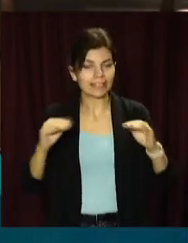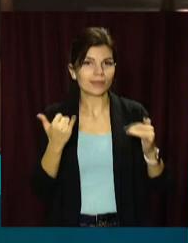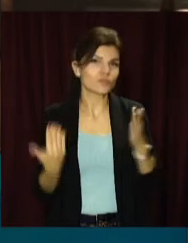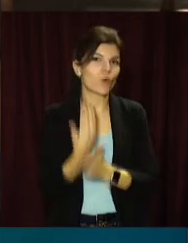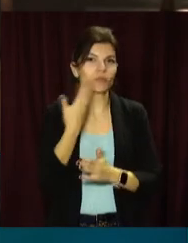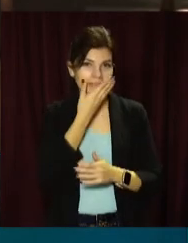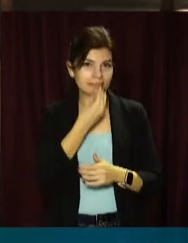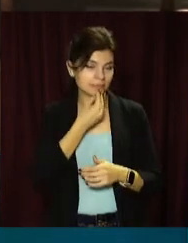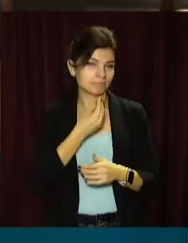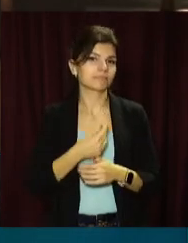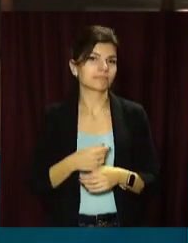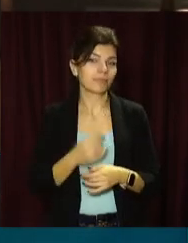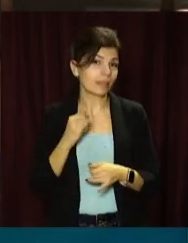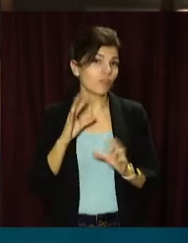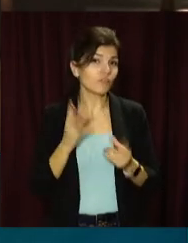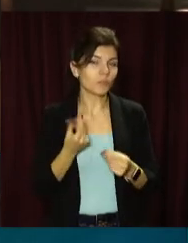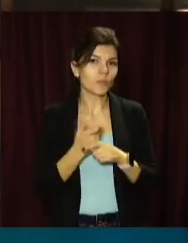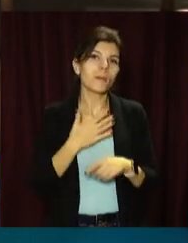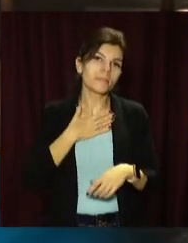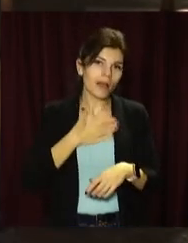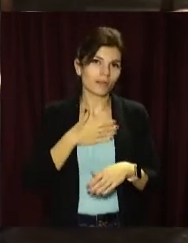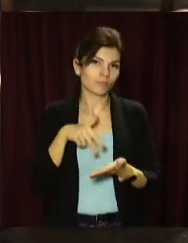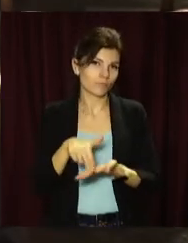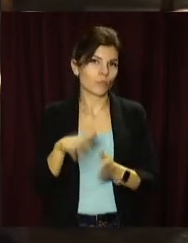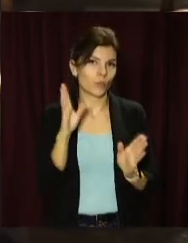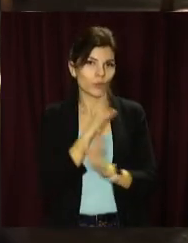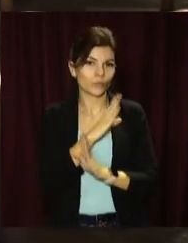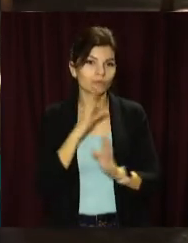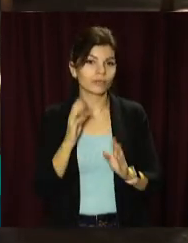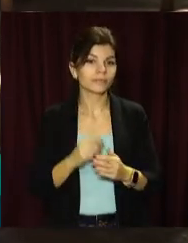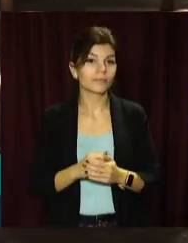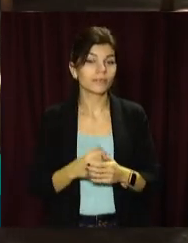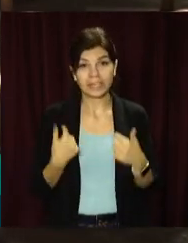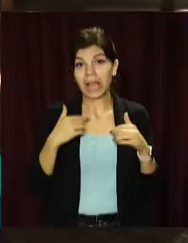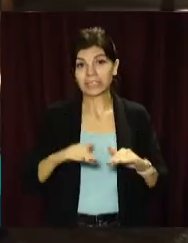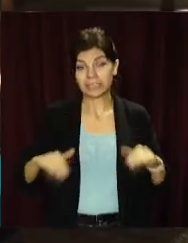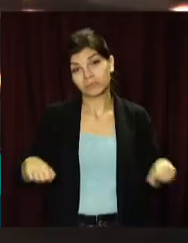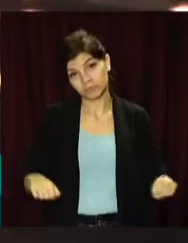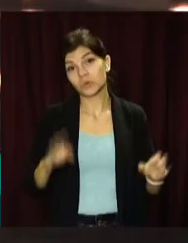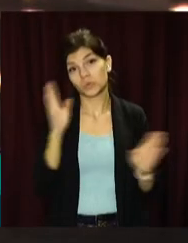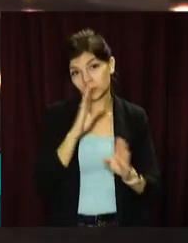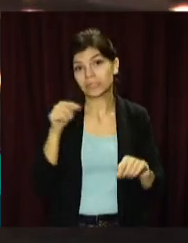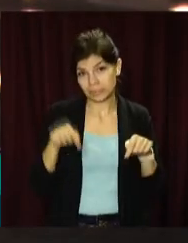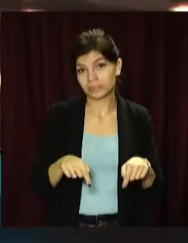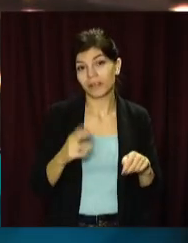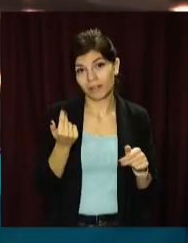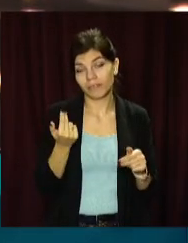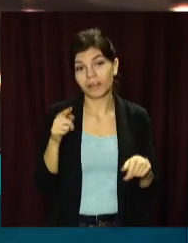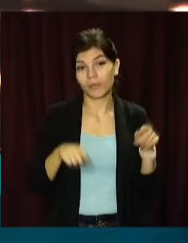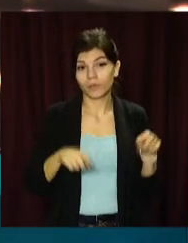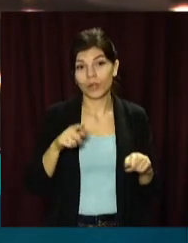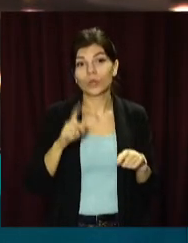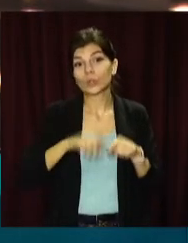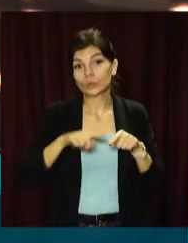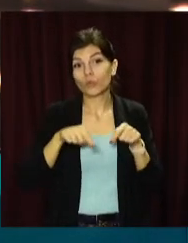конечно, что поменяли дизайн, более креативный, красиво сделали. Ну и на самом деле приятно походить, погулять». «Я с детьми гуляю